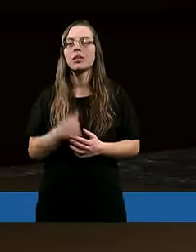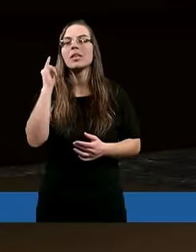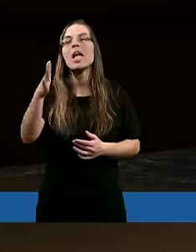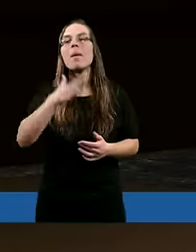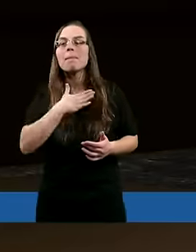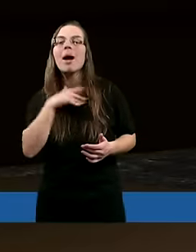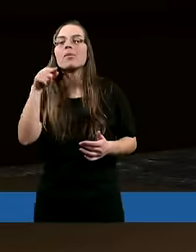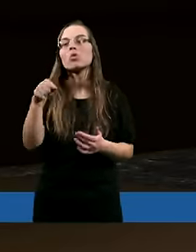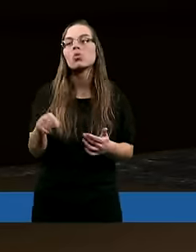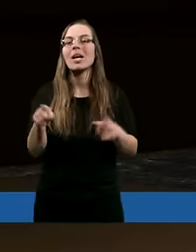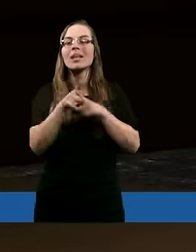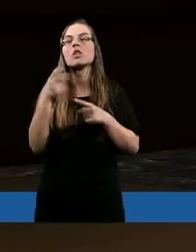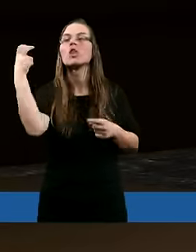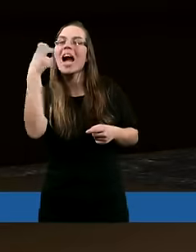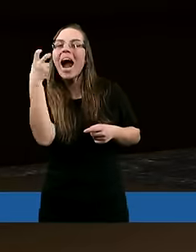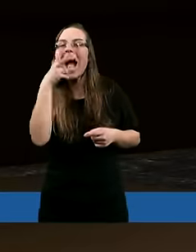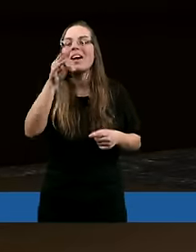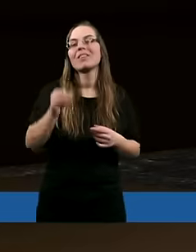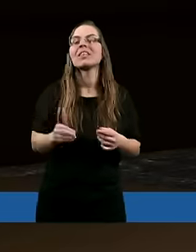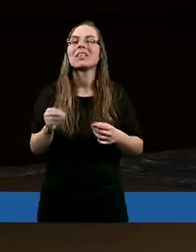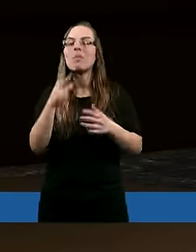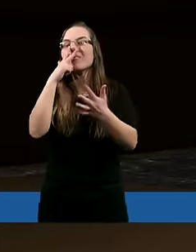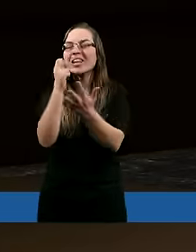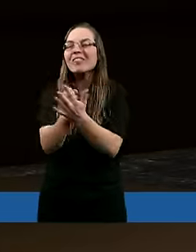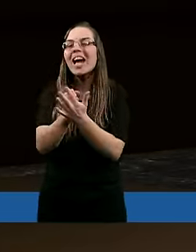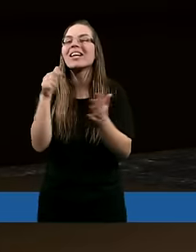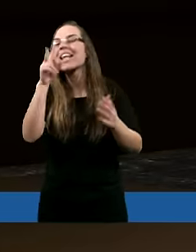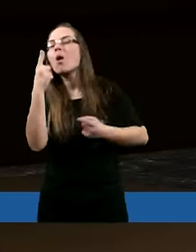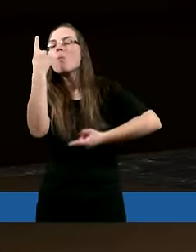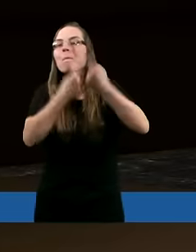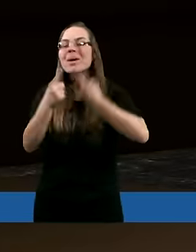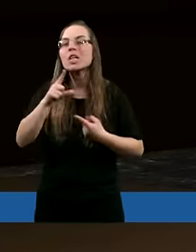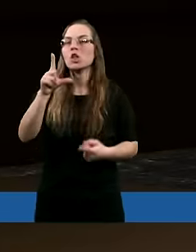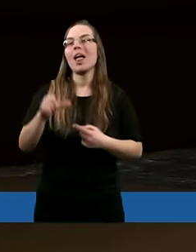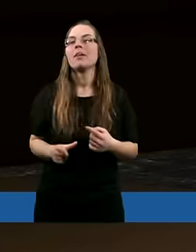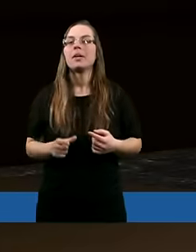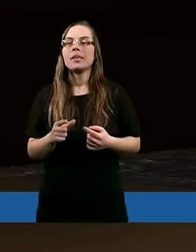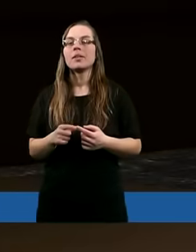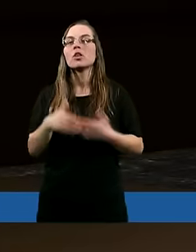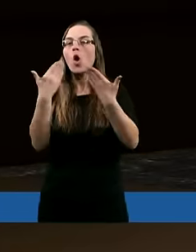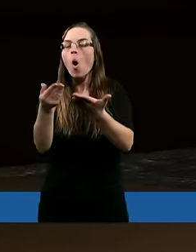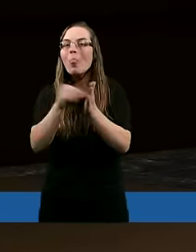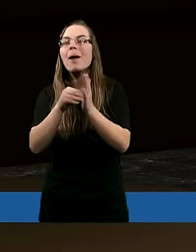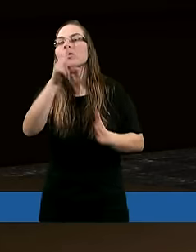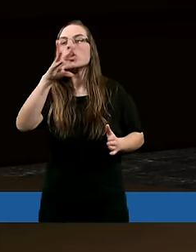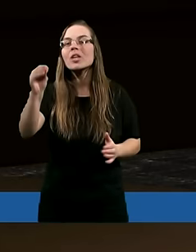Mamy tutaj takie ciekawe stwierdzenie, taką może myśl podam, że